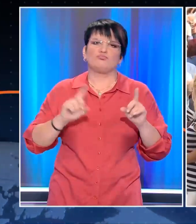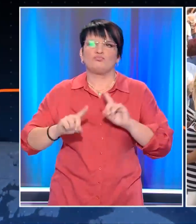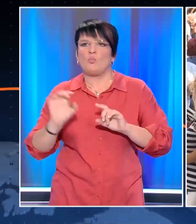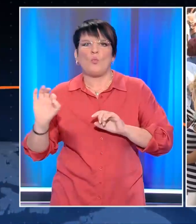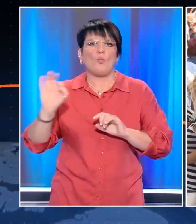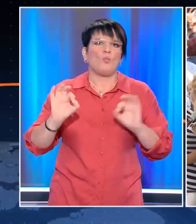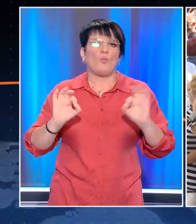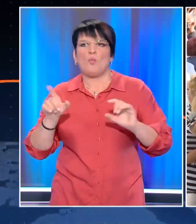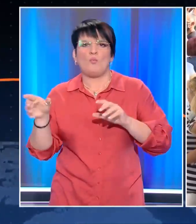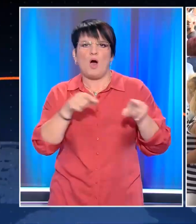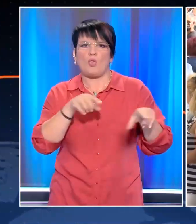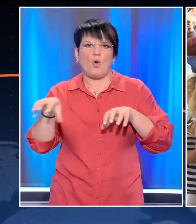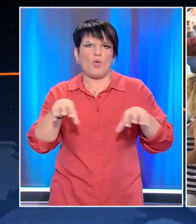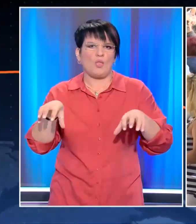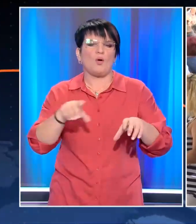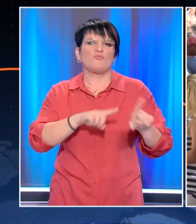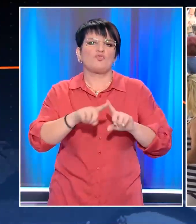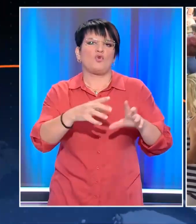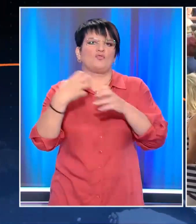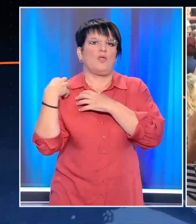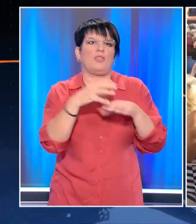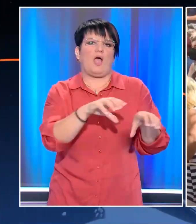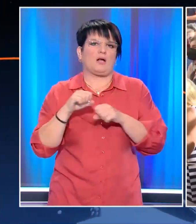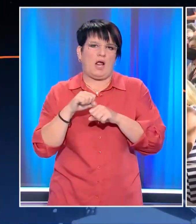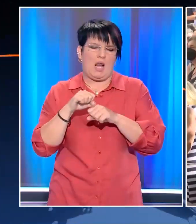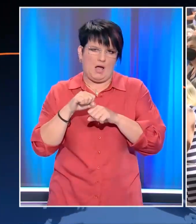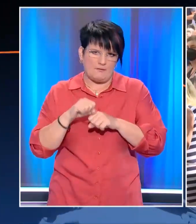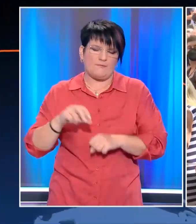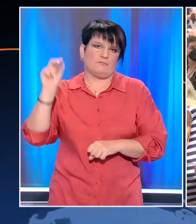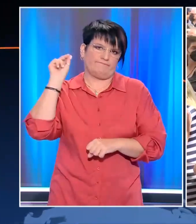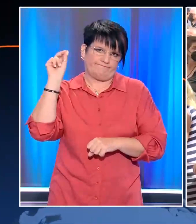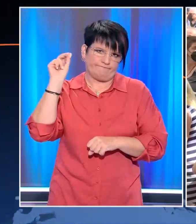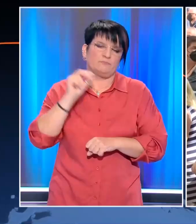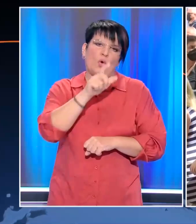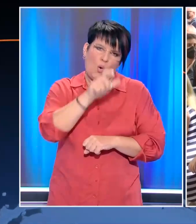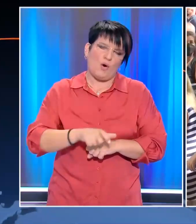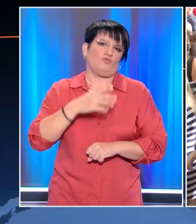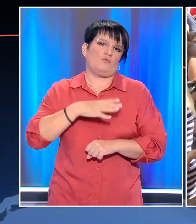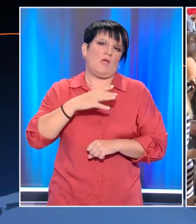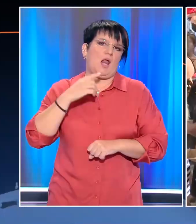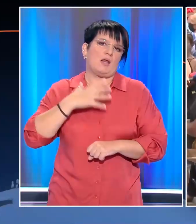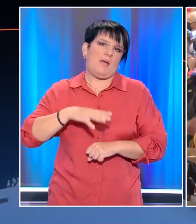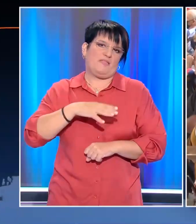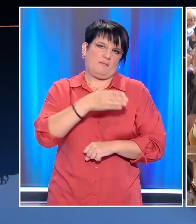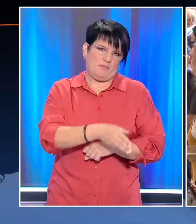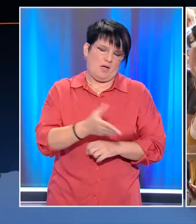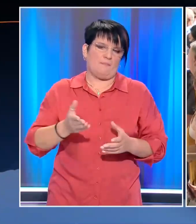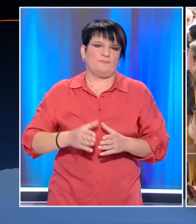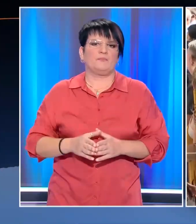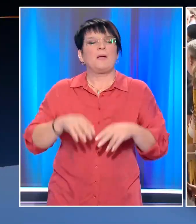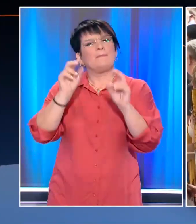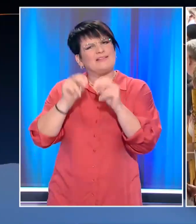εφαρμόσουν και να επιλεγεί ένα γραφείο τελετών, όπως έλεγε, η ρητή δέσμευση του ίδιου του εκλυπώντος. Σε κάθε περίπτωση,